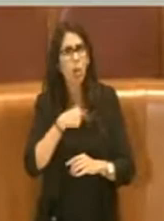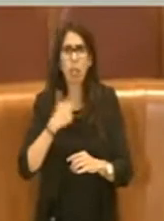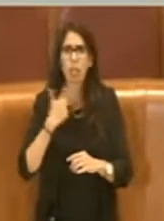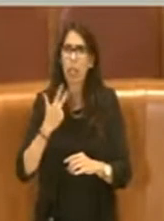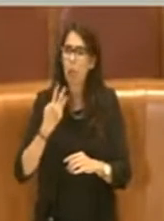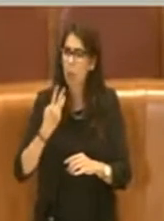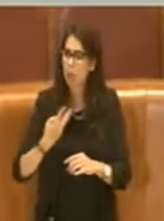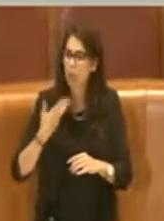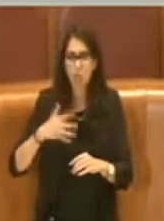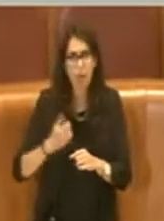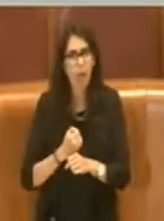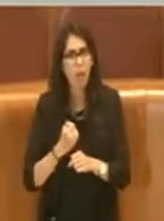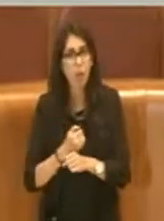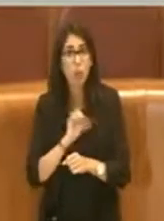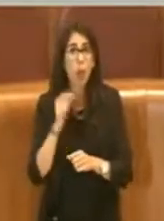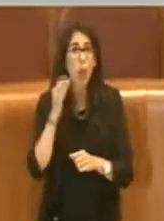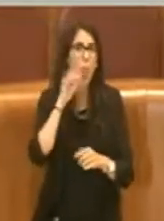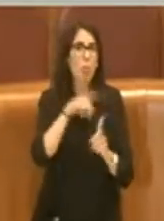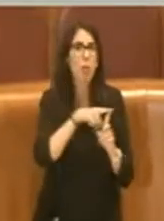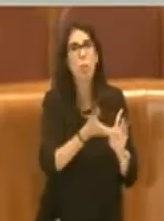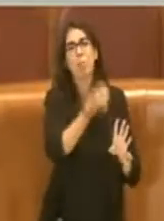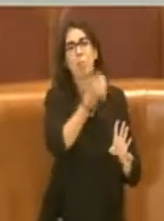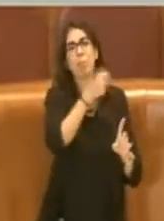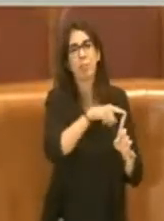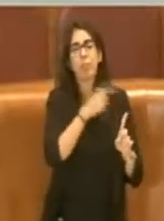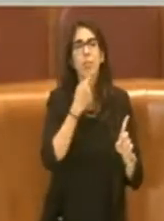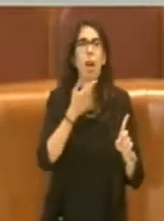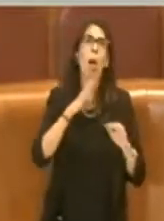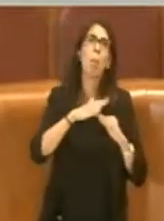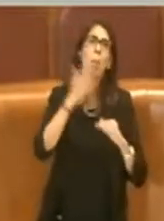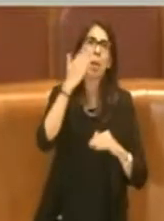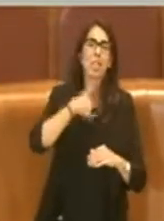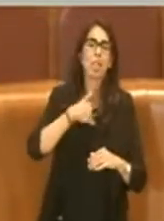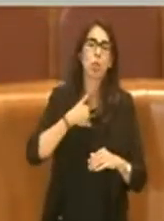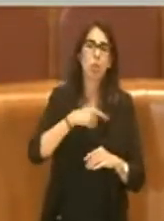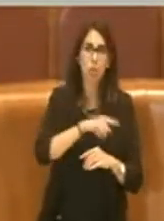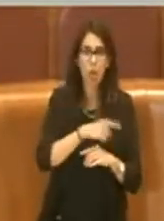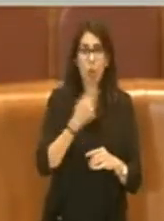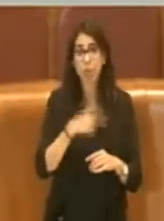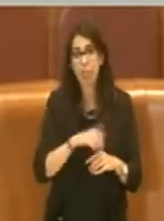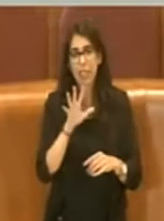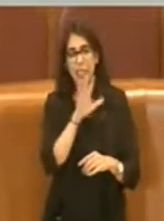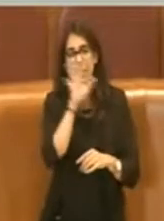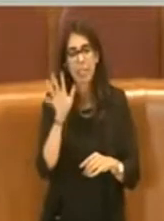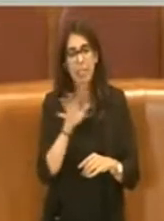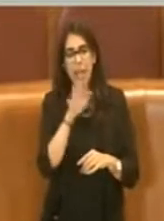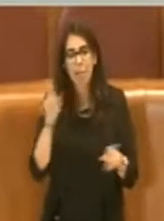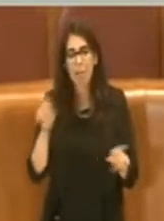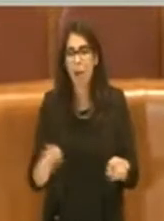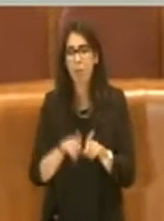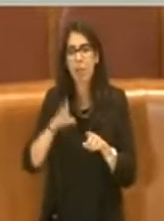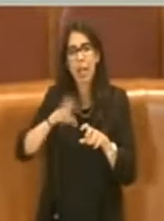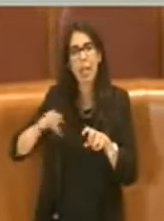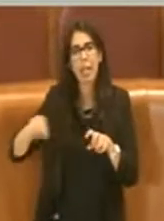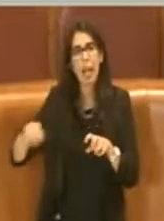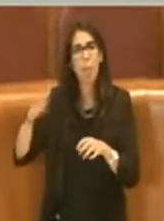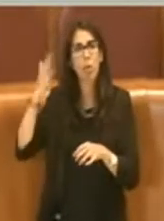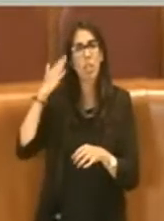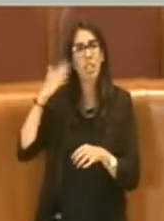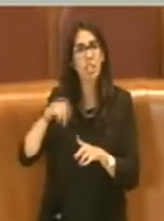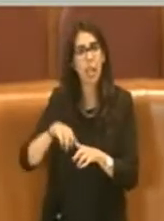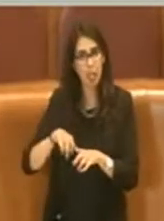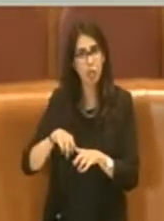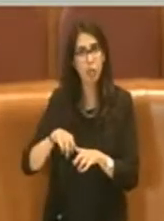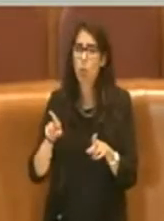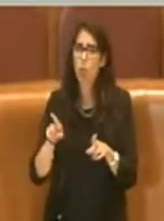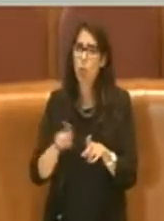solo per accapararsi la cosa, un po' se vogliamo fare il parallelo, un po' quello che sta succedendo in Campo Testaccio, non so se avete seguito la questione, cioè si